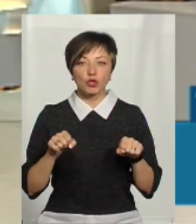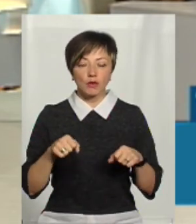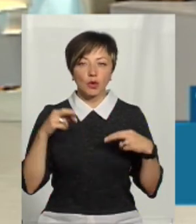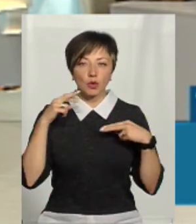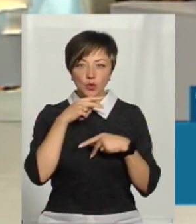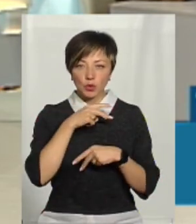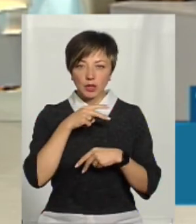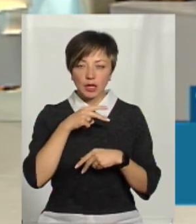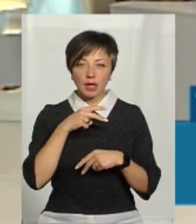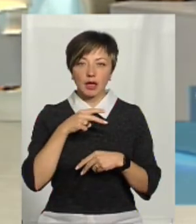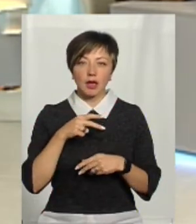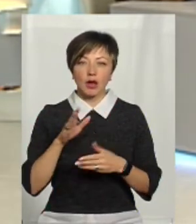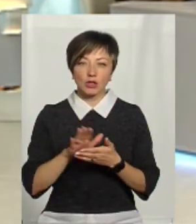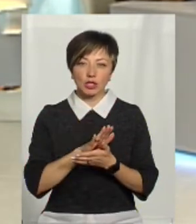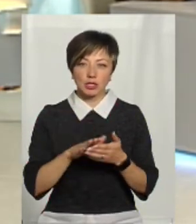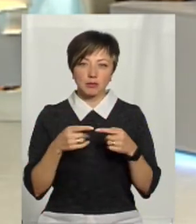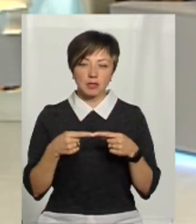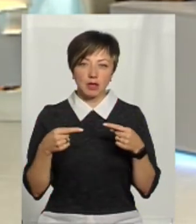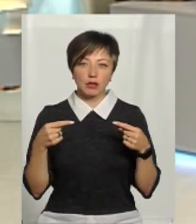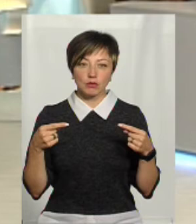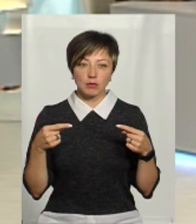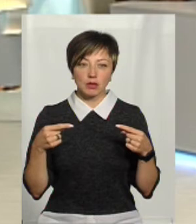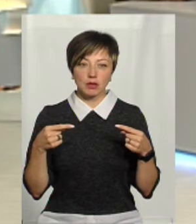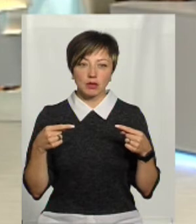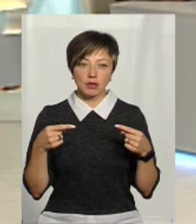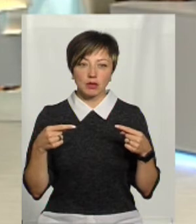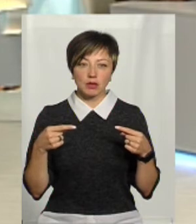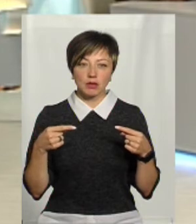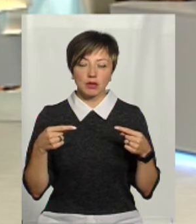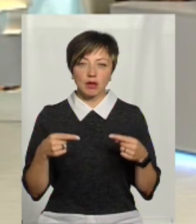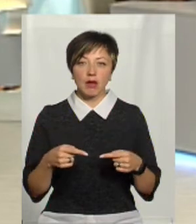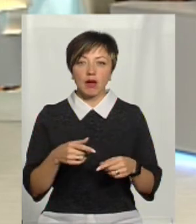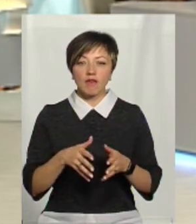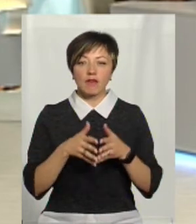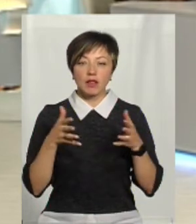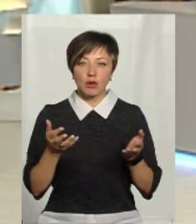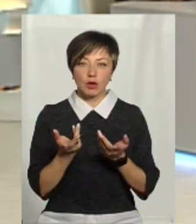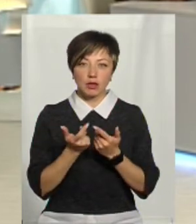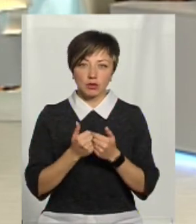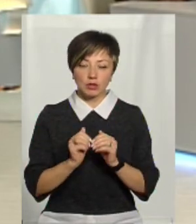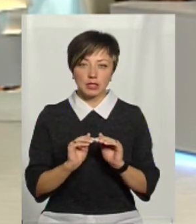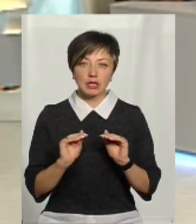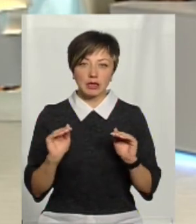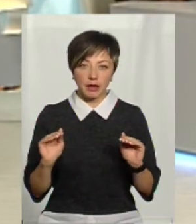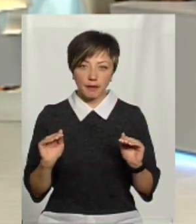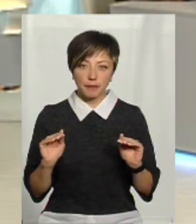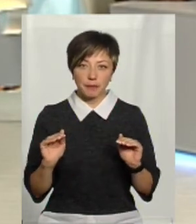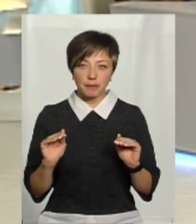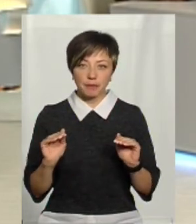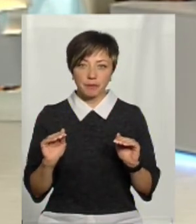отруєння дезінфекуючими засобами великої, значної кількості дітей,